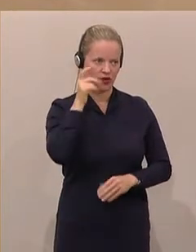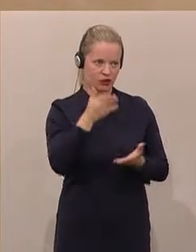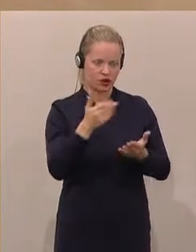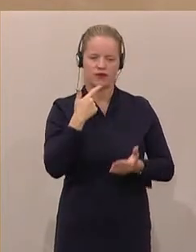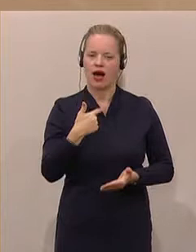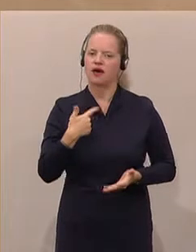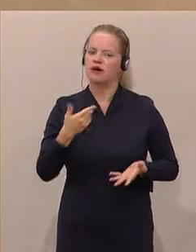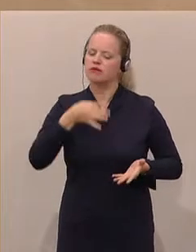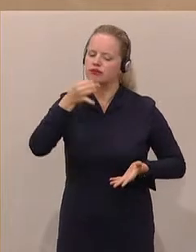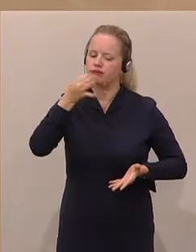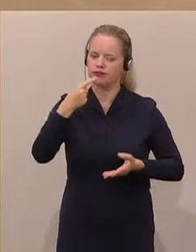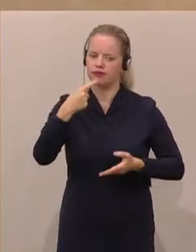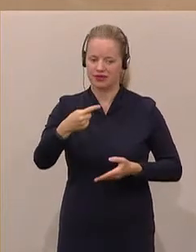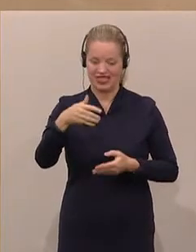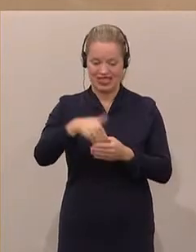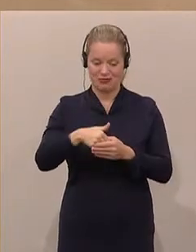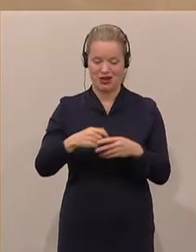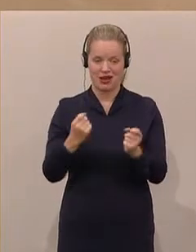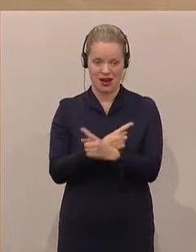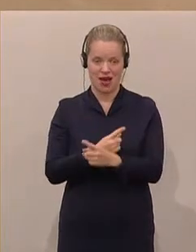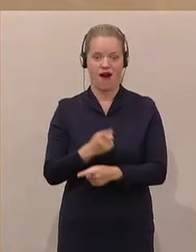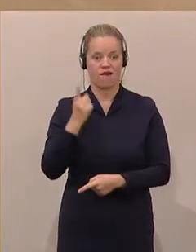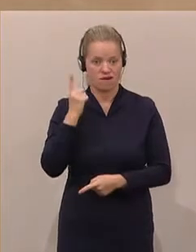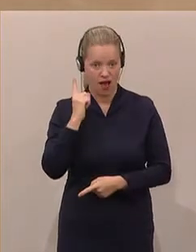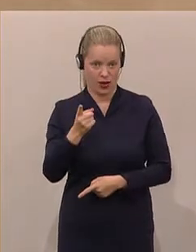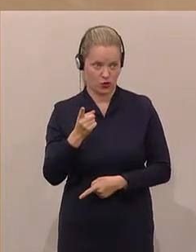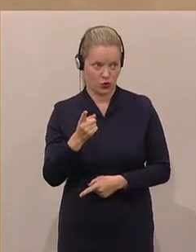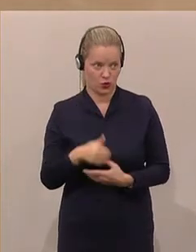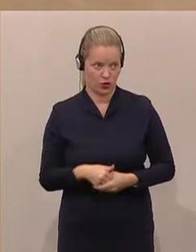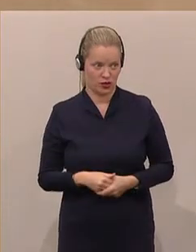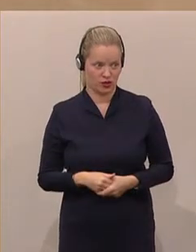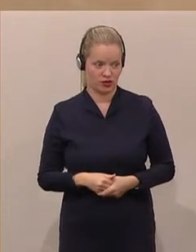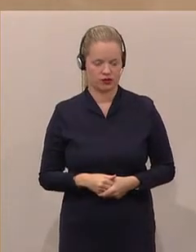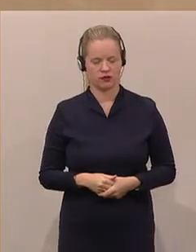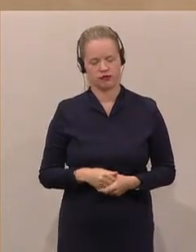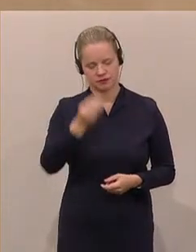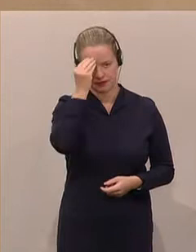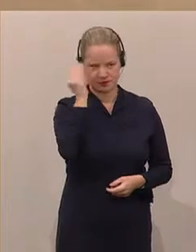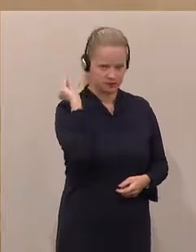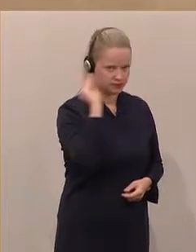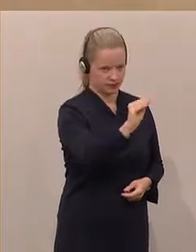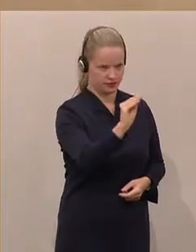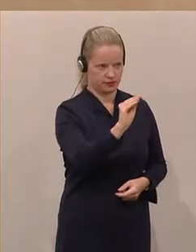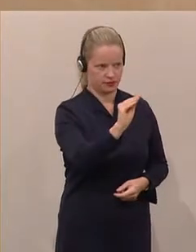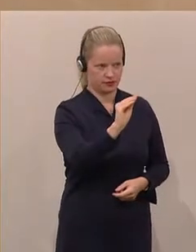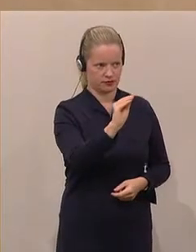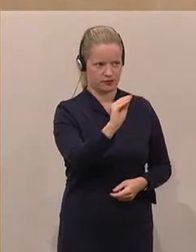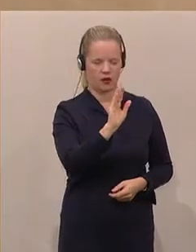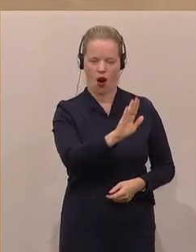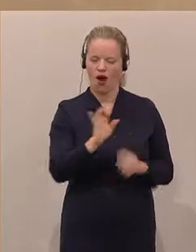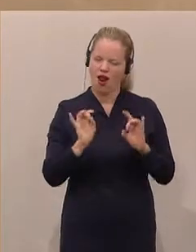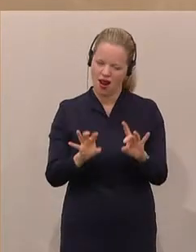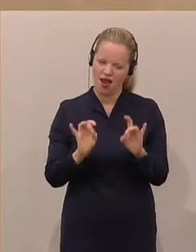behauptet, es handele sich bei diesem E-Mail um eine Weisung. Ich mache Sie darauf aufmerksam, auch für Sie in Ihrer